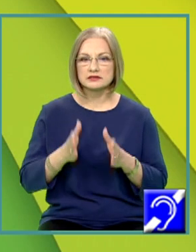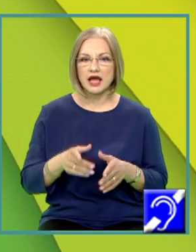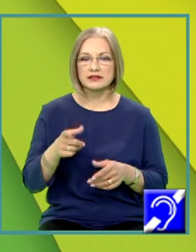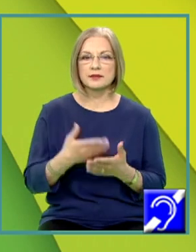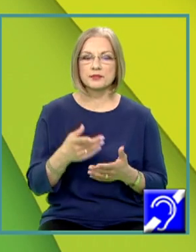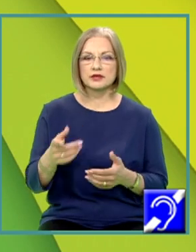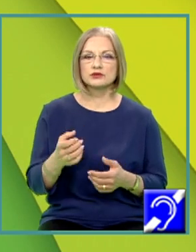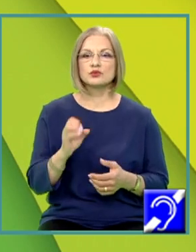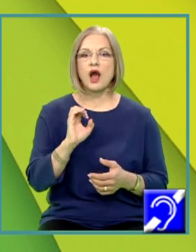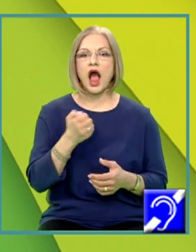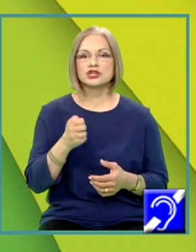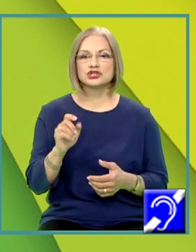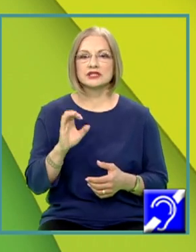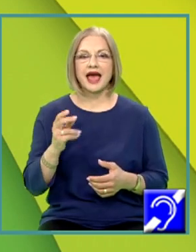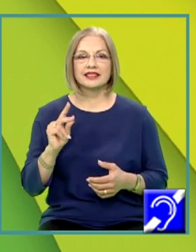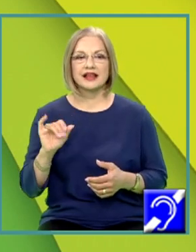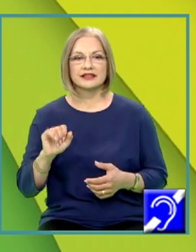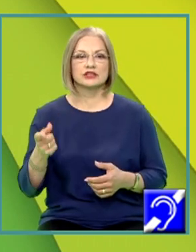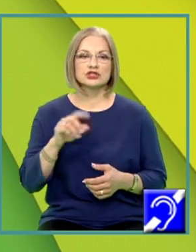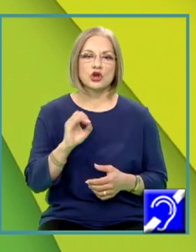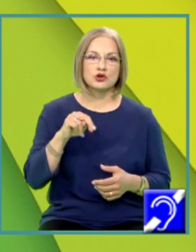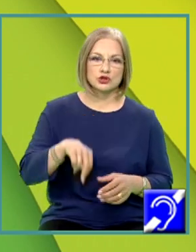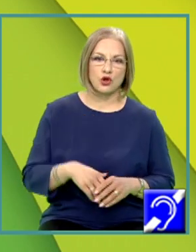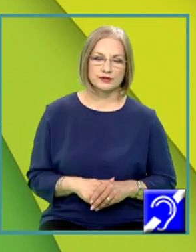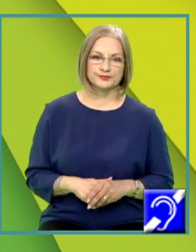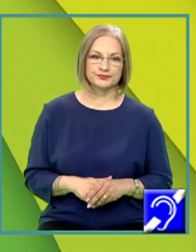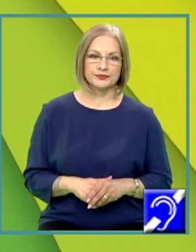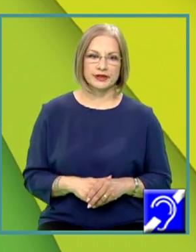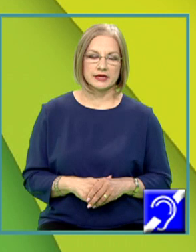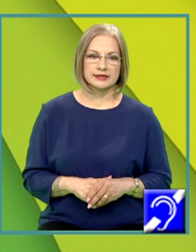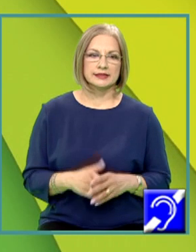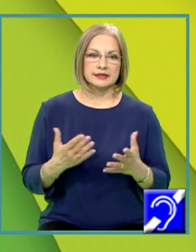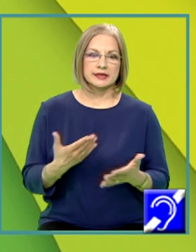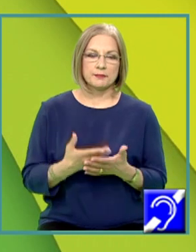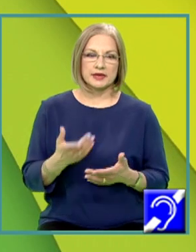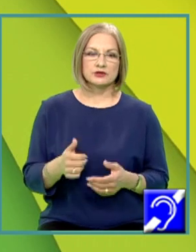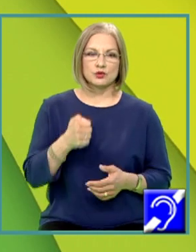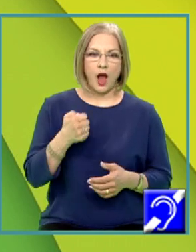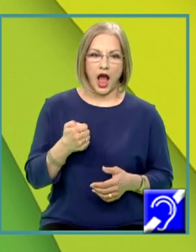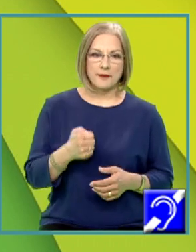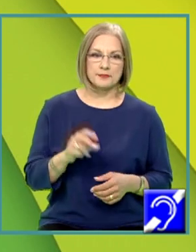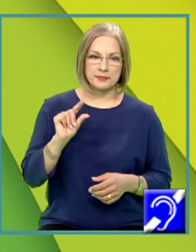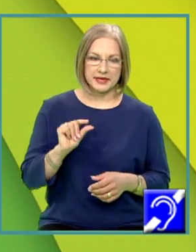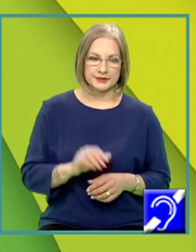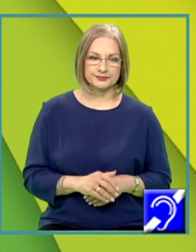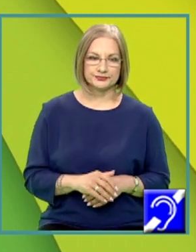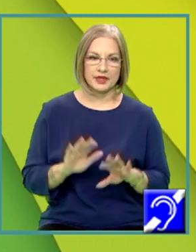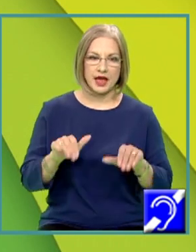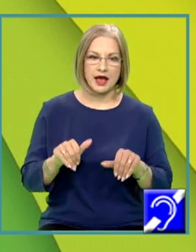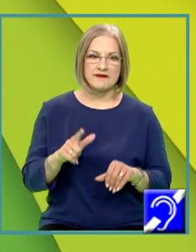acetaldehide și pentru ozon. Așadar, pentru a mic avem